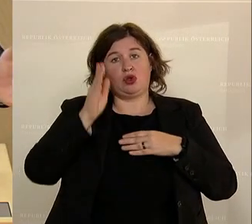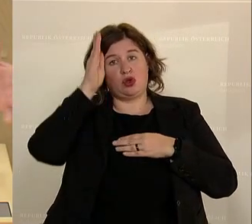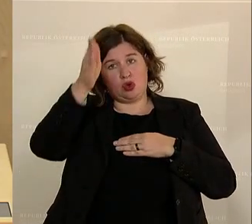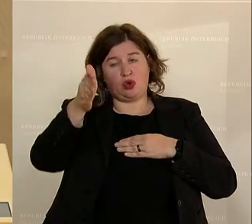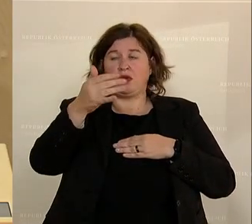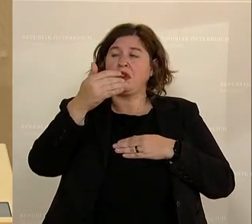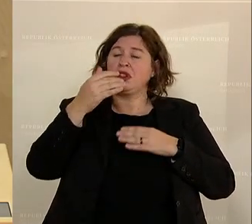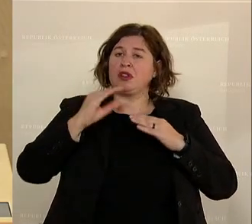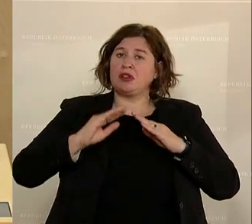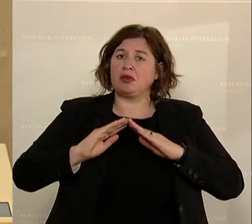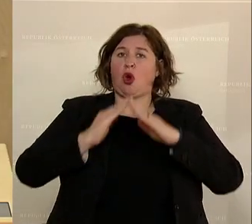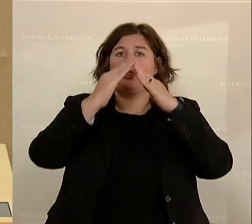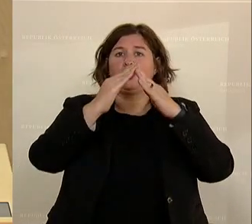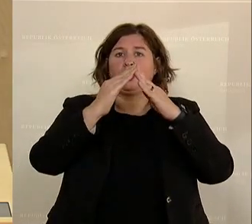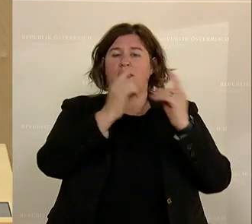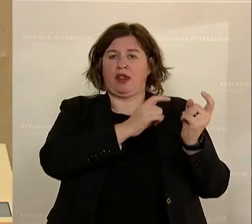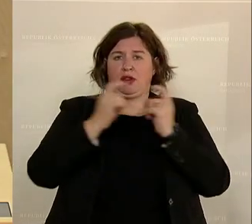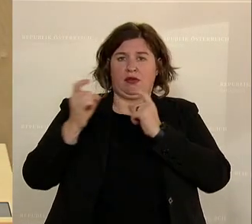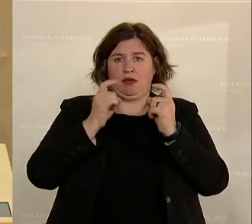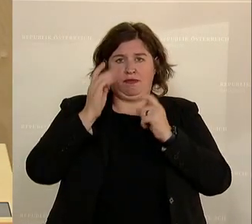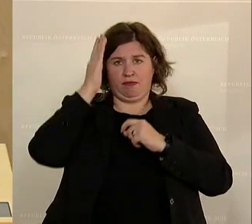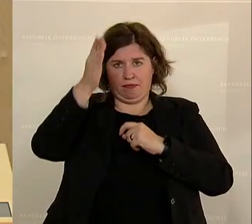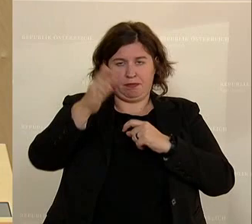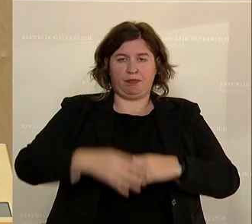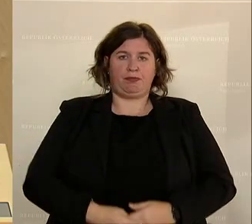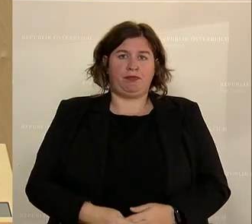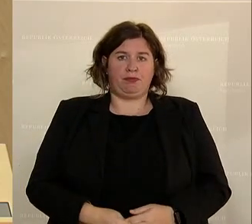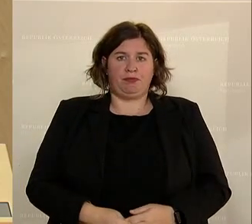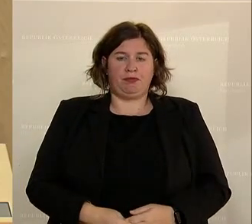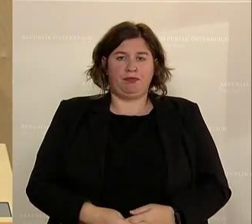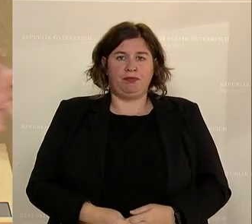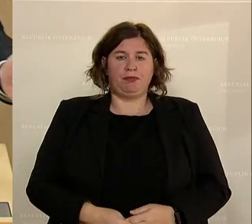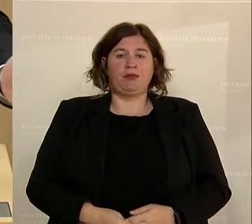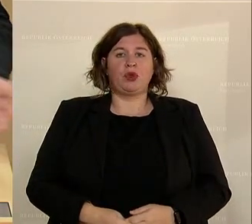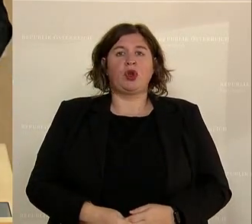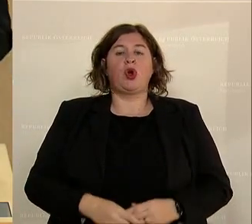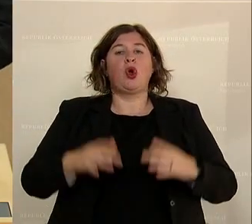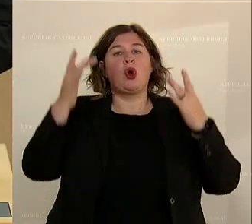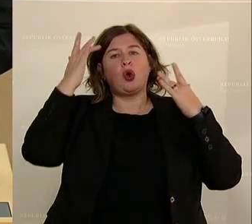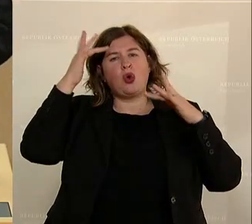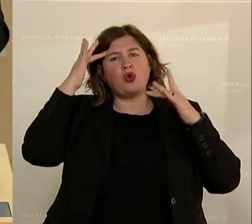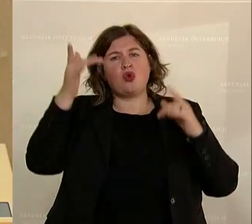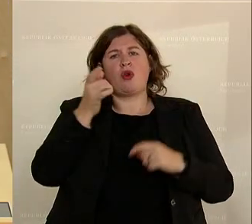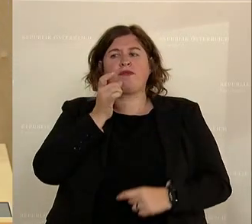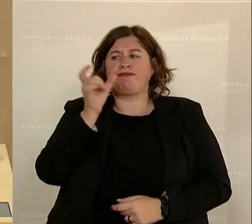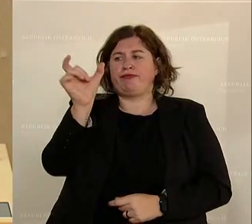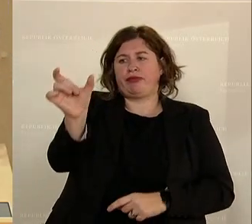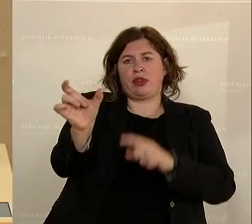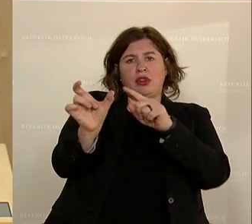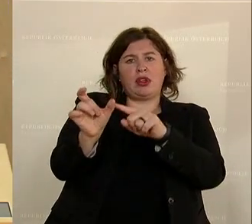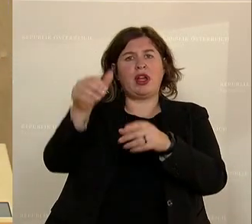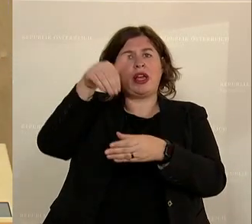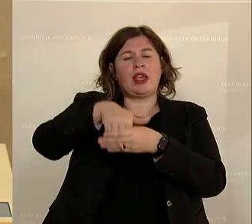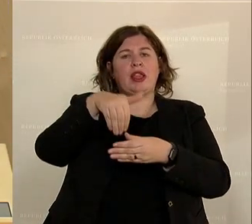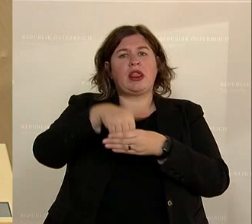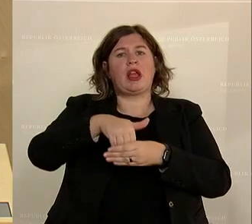konstruktive Debatten und Diskussionen geben. Kultur als weitreichender Begriff beinhaltet aber